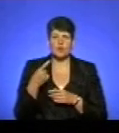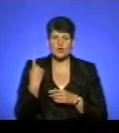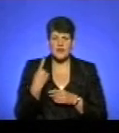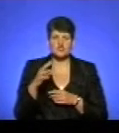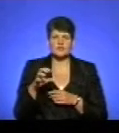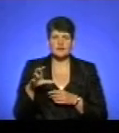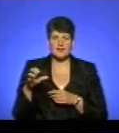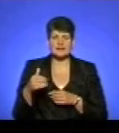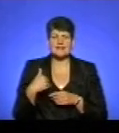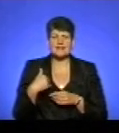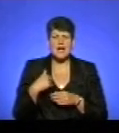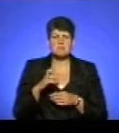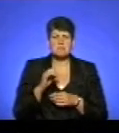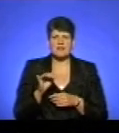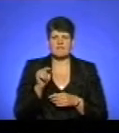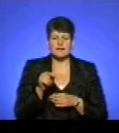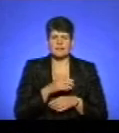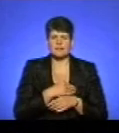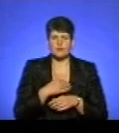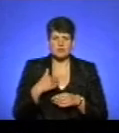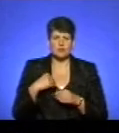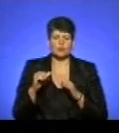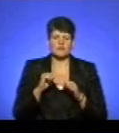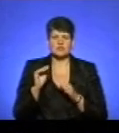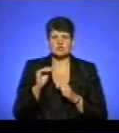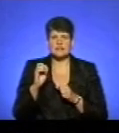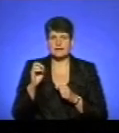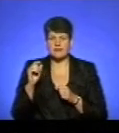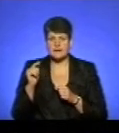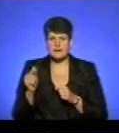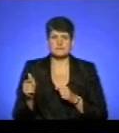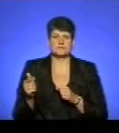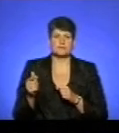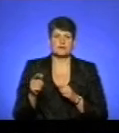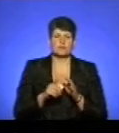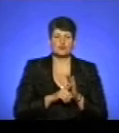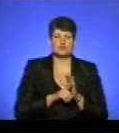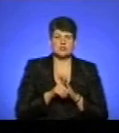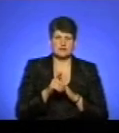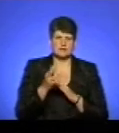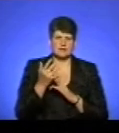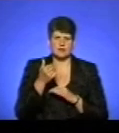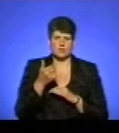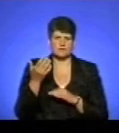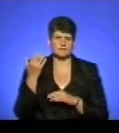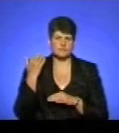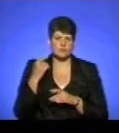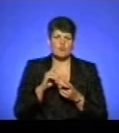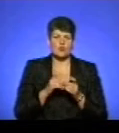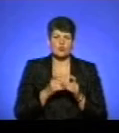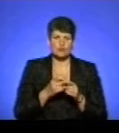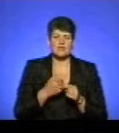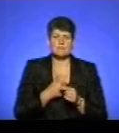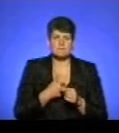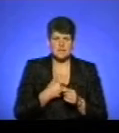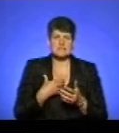тварини, як би не хотіли, і управління житлово-комунального господарства почало пару років тому ту боротьбу, і